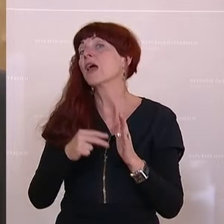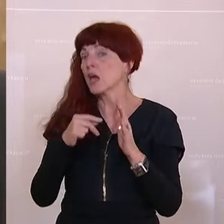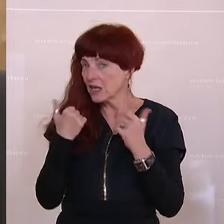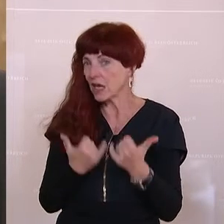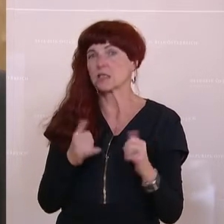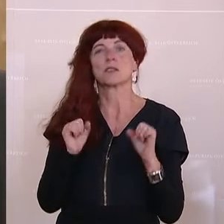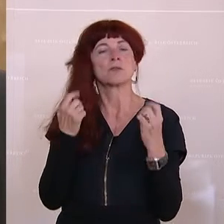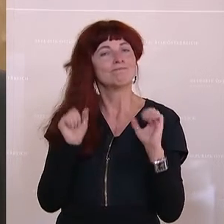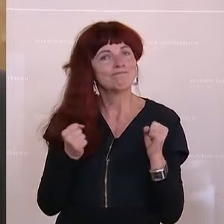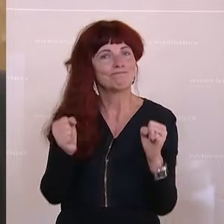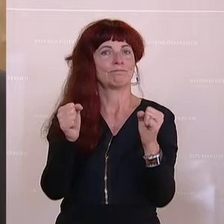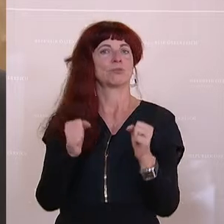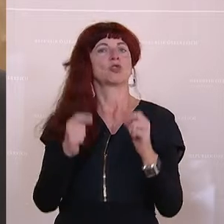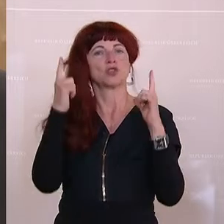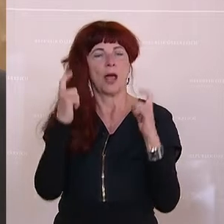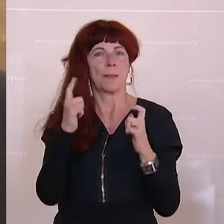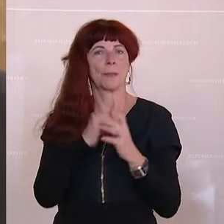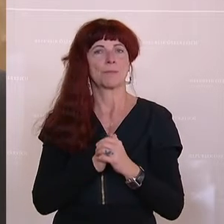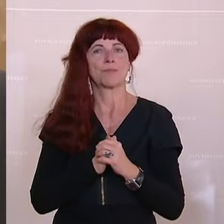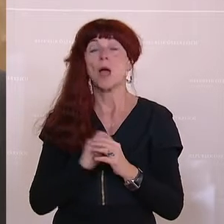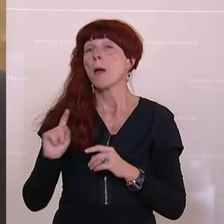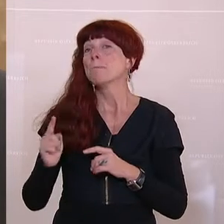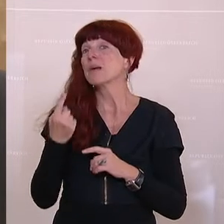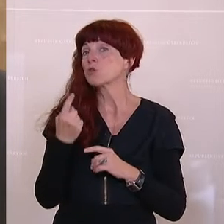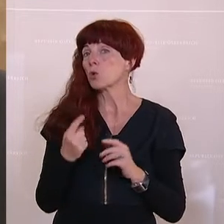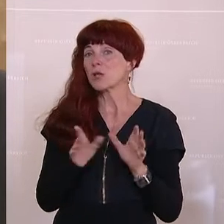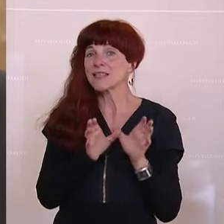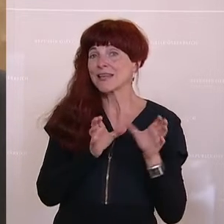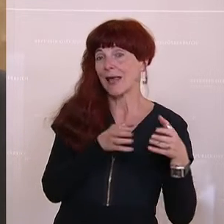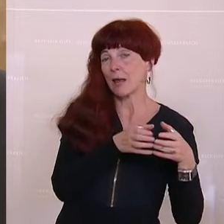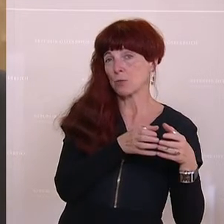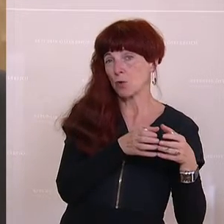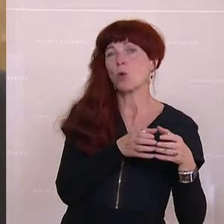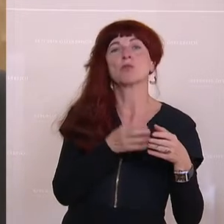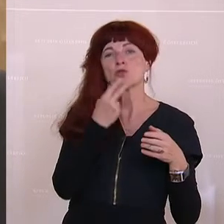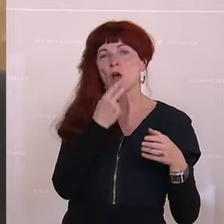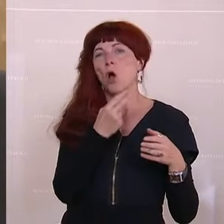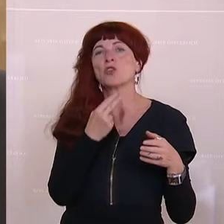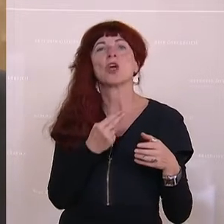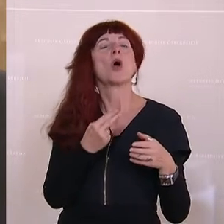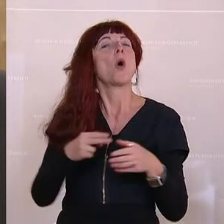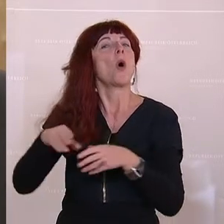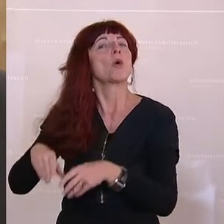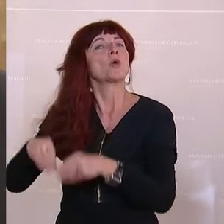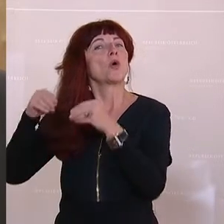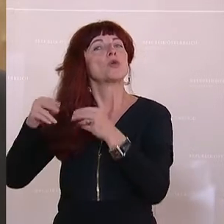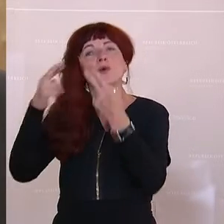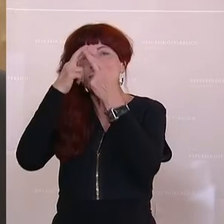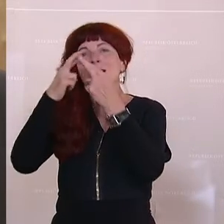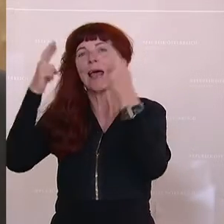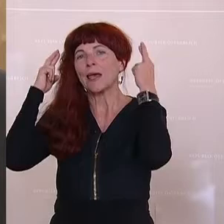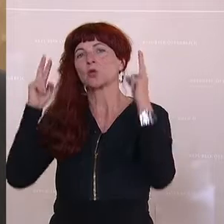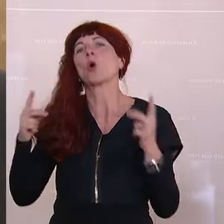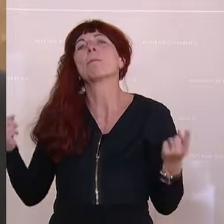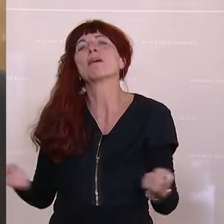genommen werden kann. Insbesondere wird das Gremium auch über die Bewerbung für den Gründungsrektor, die Gründungsrektorin, beraten